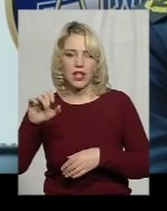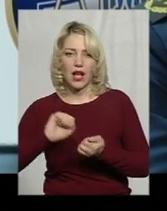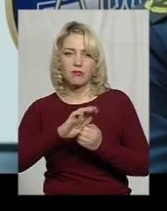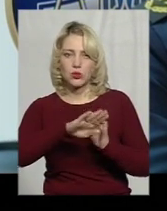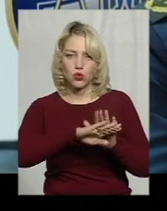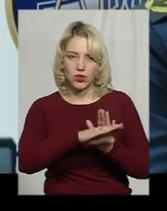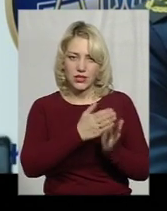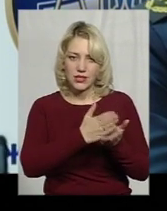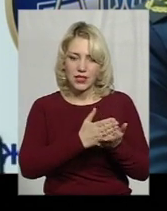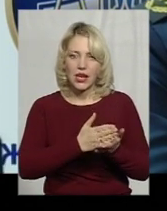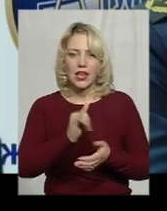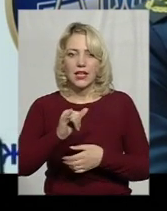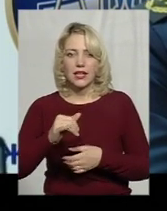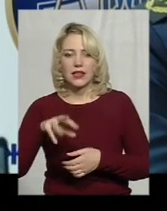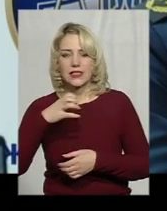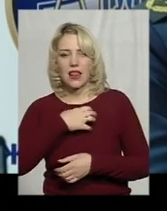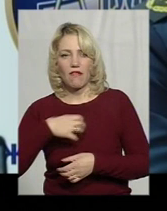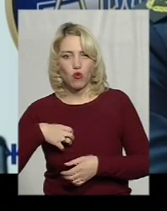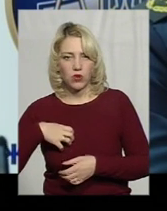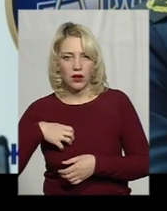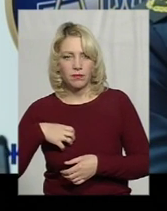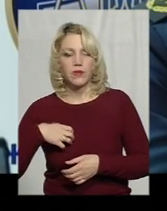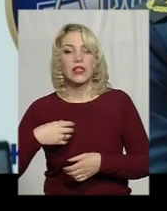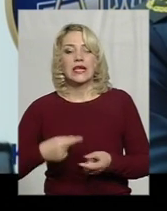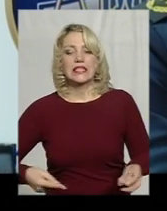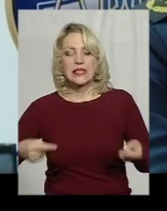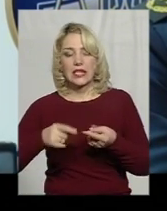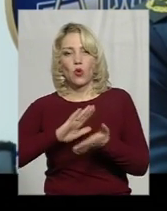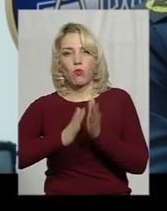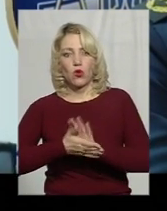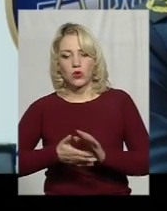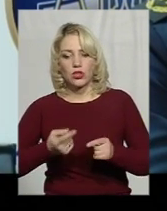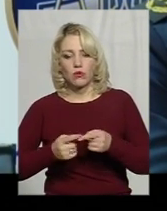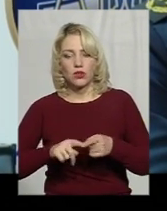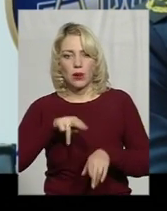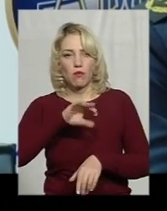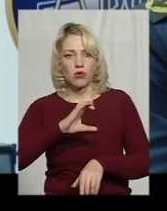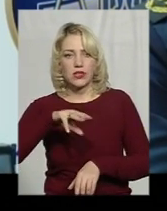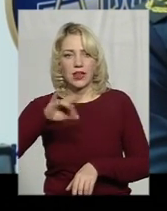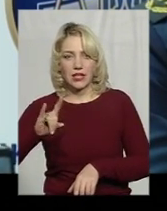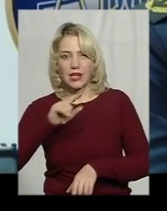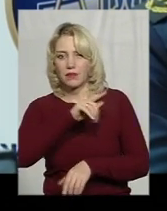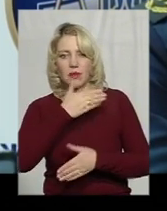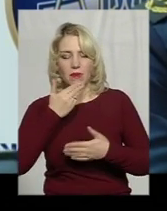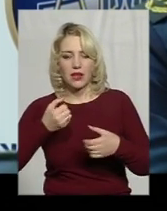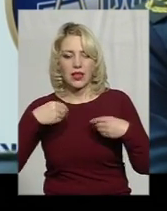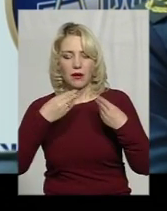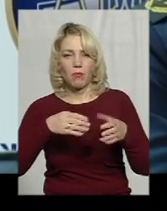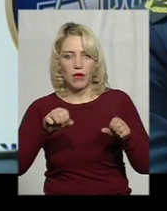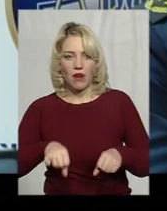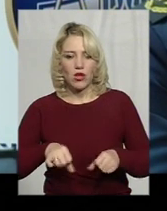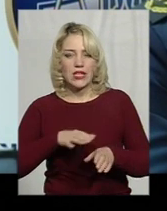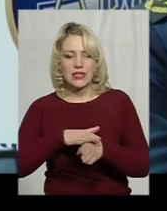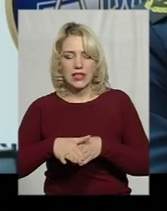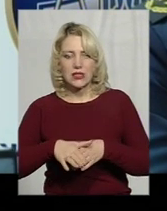-Подільський і митний пост Славута. Згідно положень про ці пости, їм не дано право, дозначить здійснювати митне